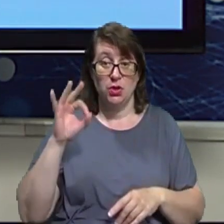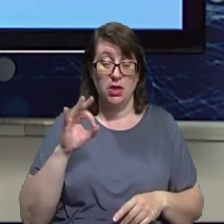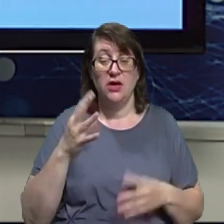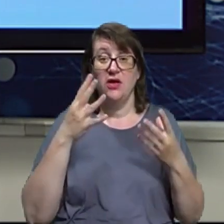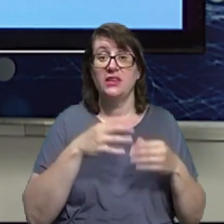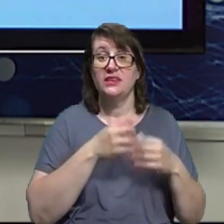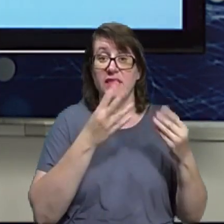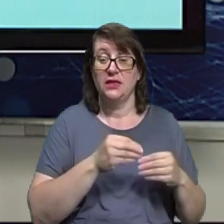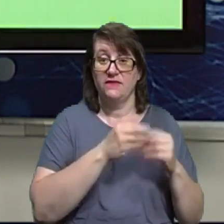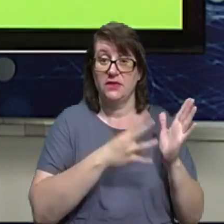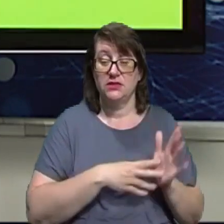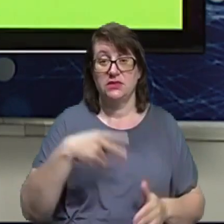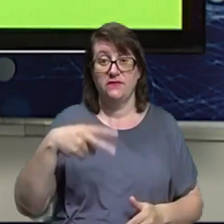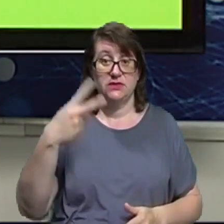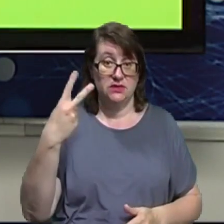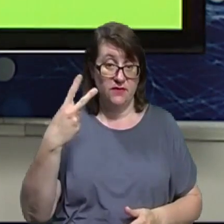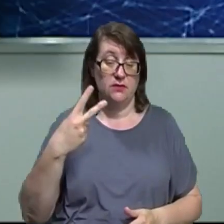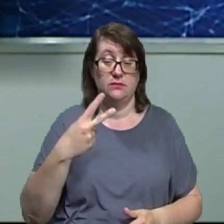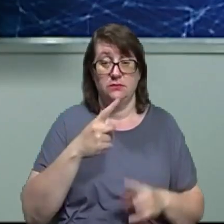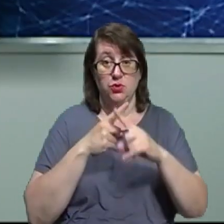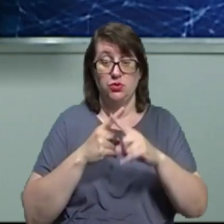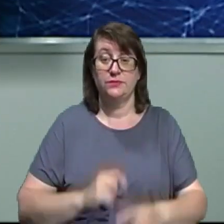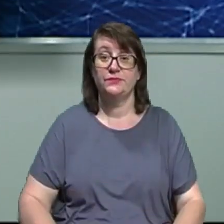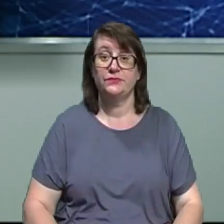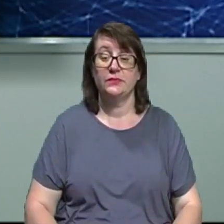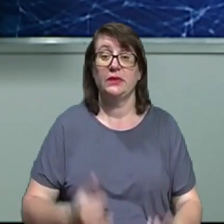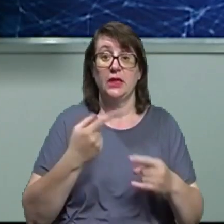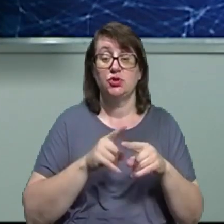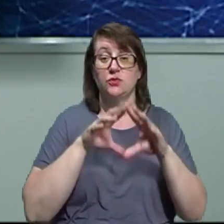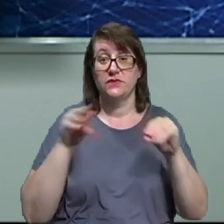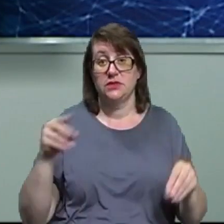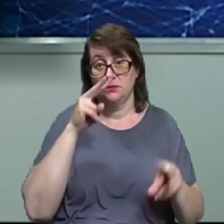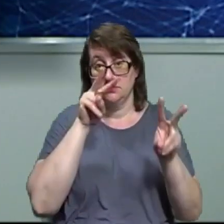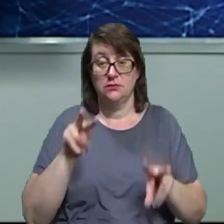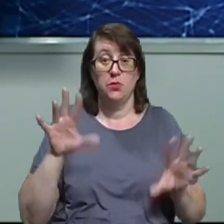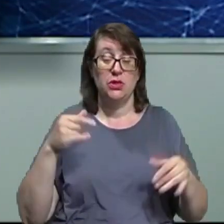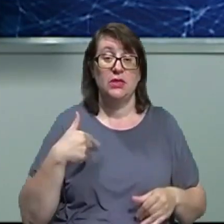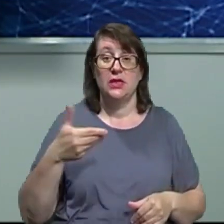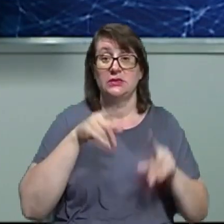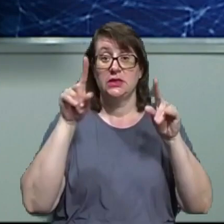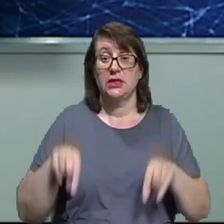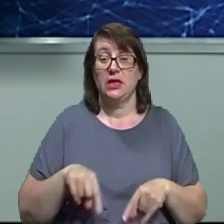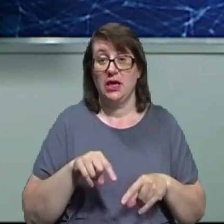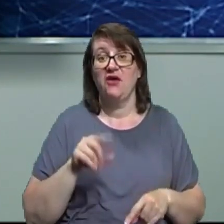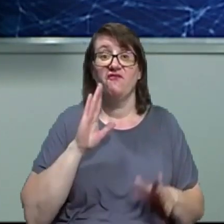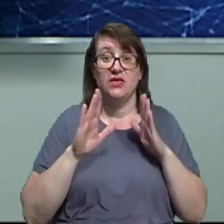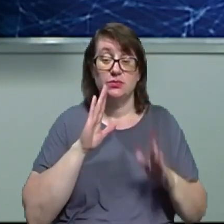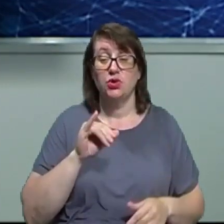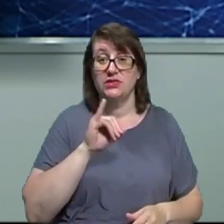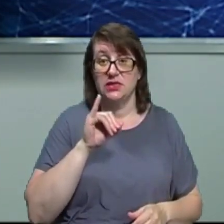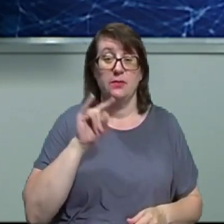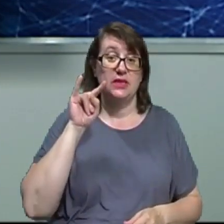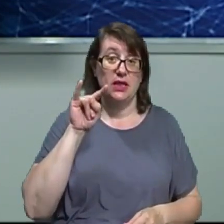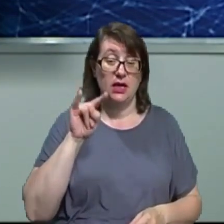до 22 градусів. І на цьому все. Слідкуйте за подіями на нашій сторінці у мережах Facebook, Instagram, Telegram та на